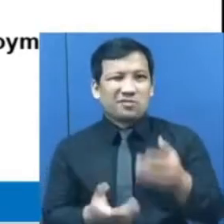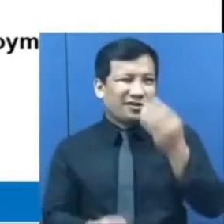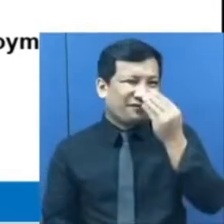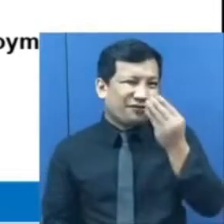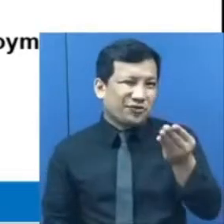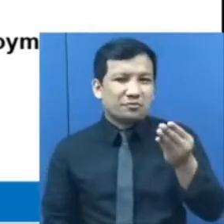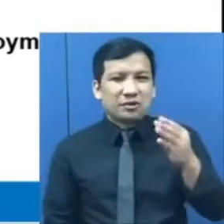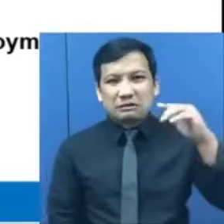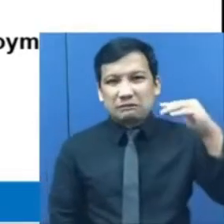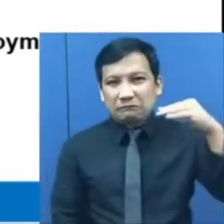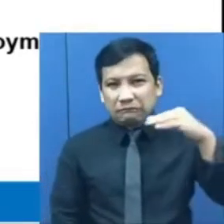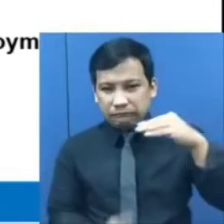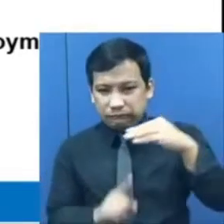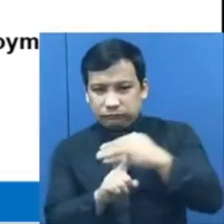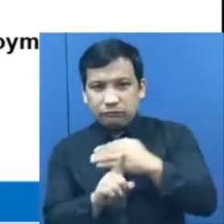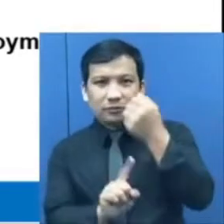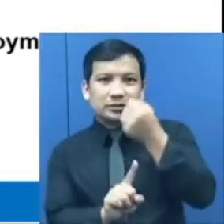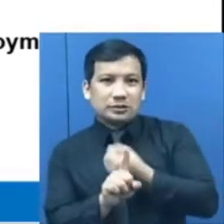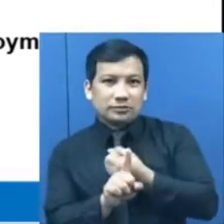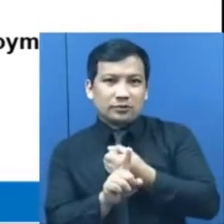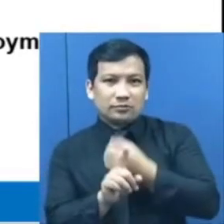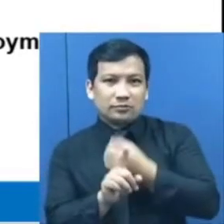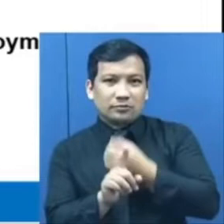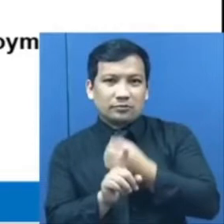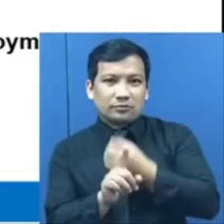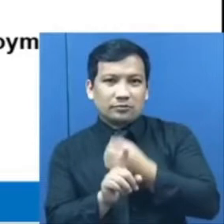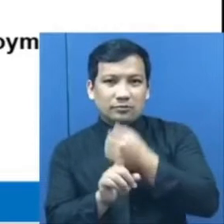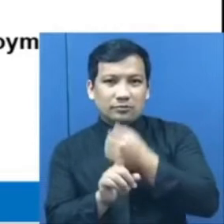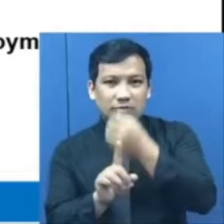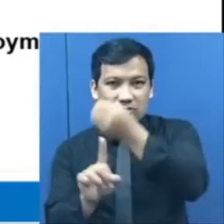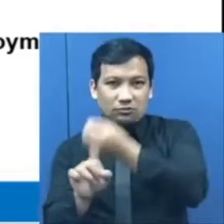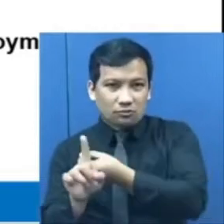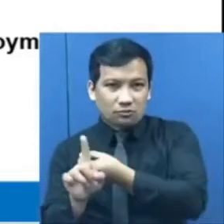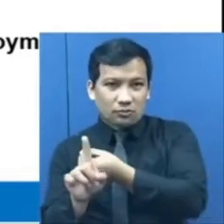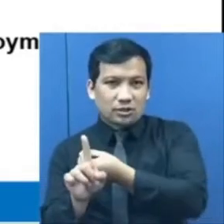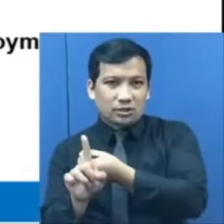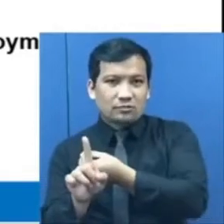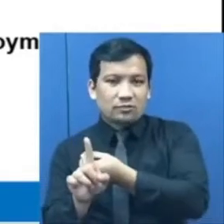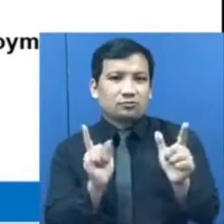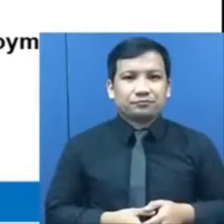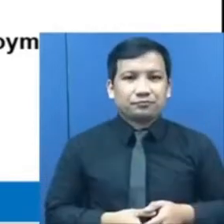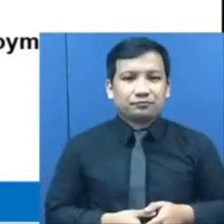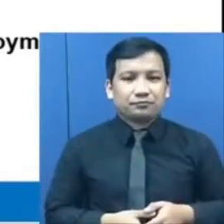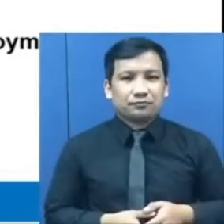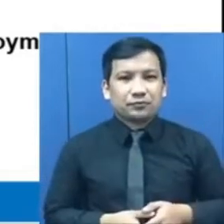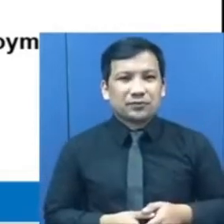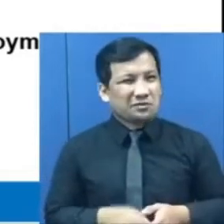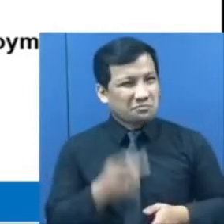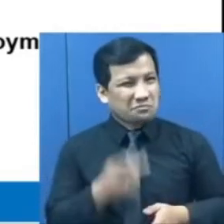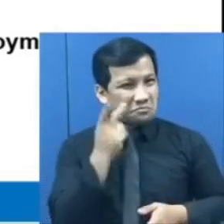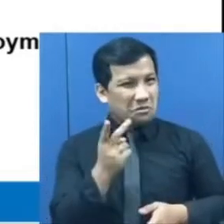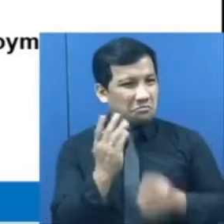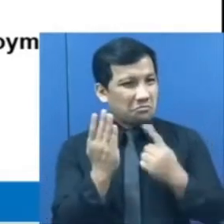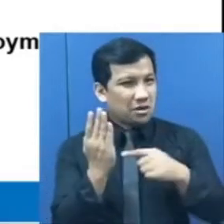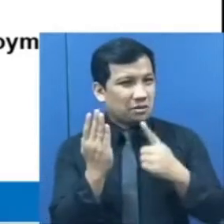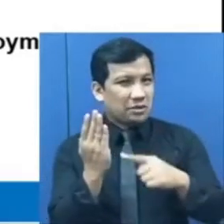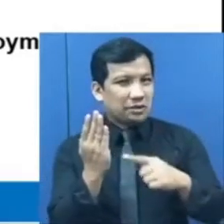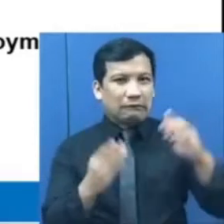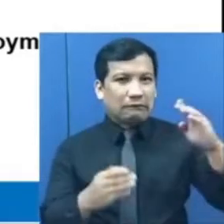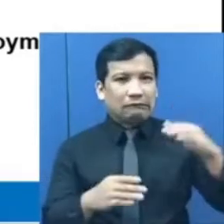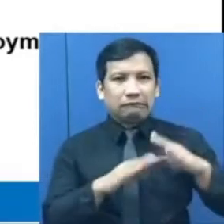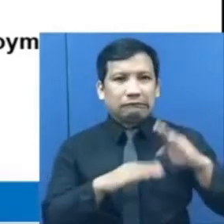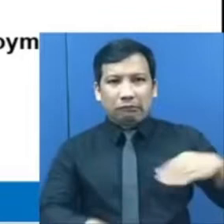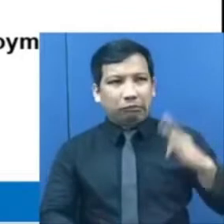pagbaba naman sa buwan ng Setyembre at Oktubre 2021. Mapapansin na indistable ang bilang ng